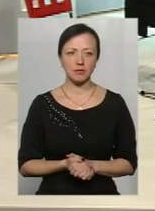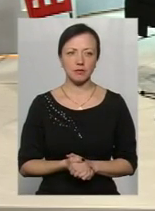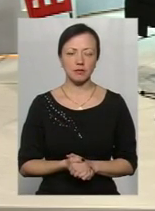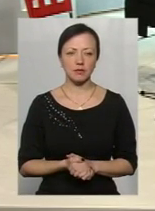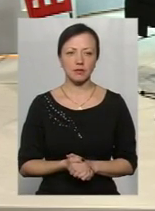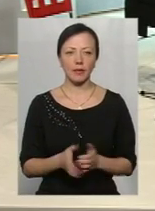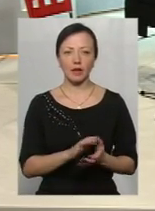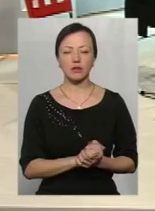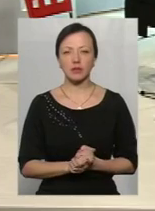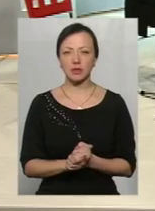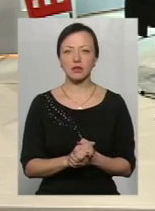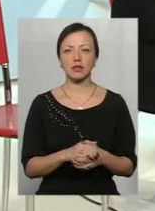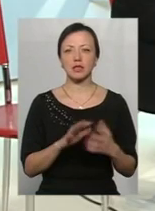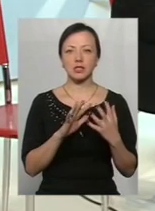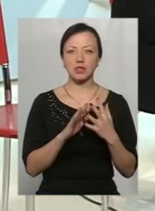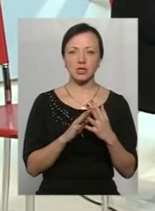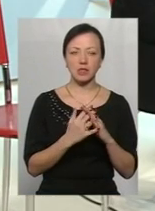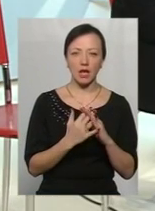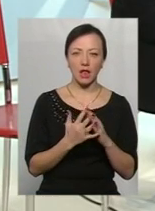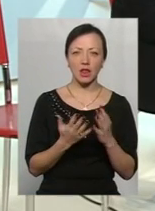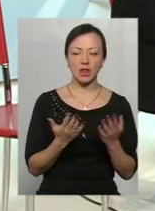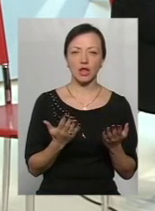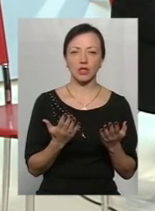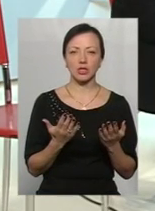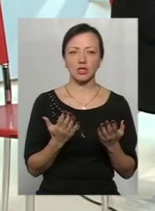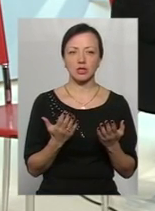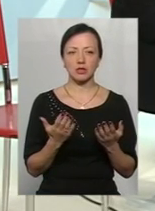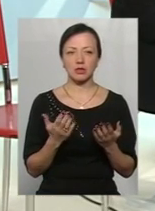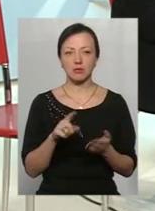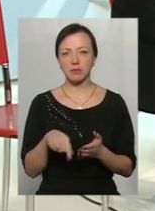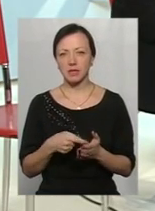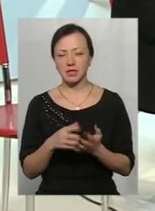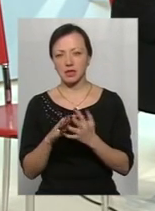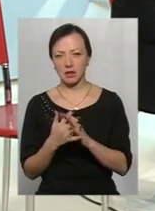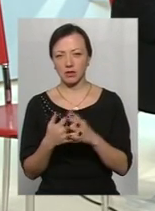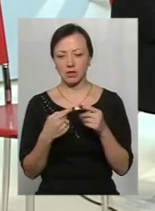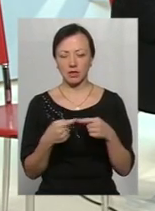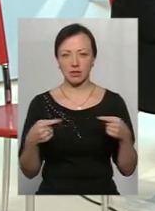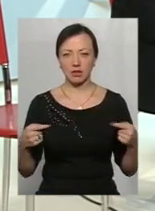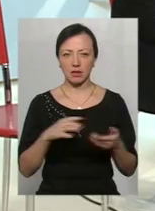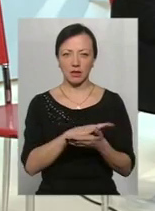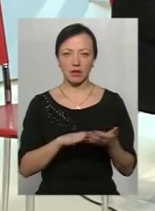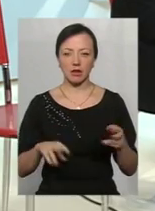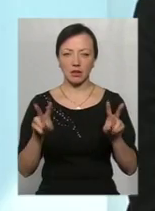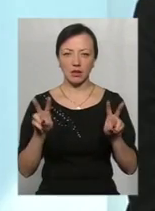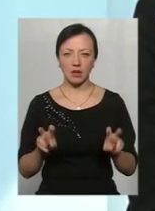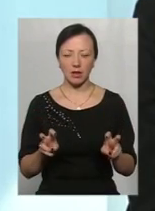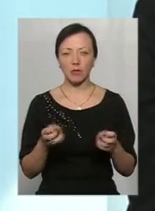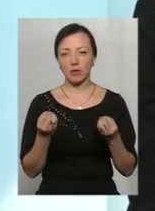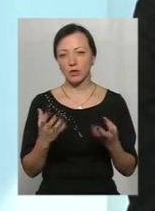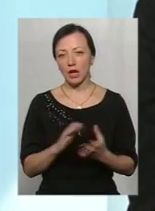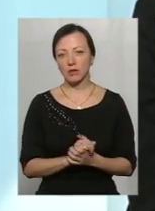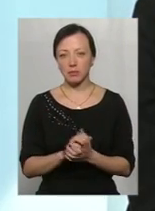громад, асоціація селищ, міст, селищ, довше назва, просто